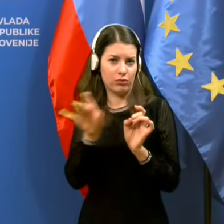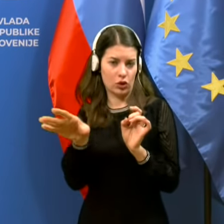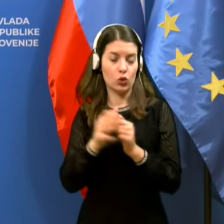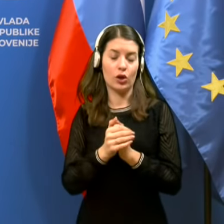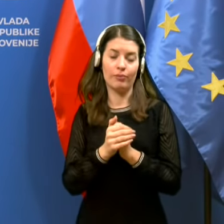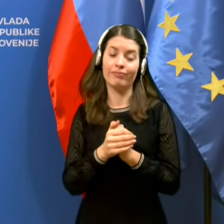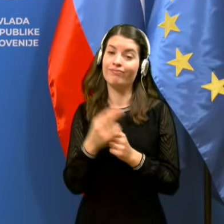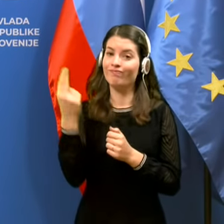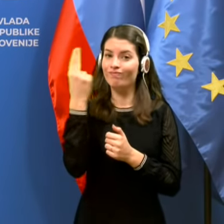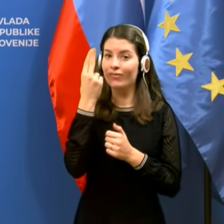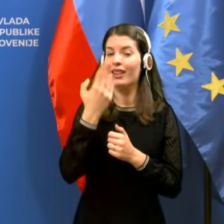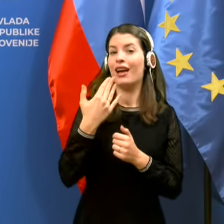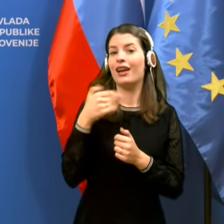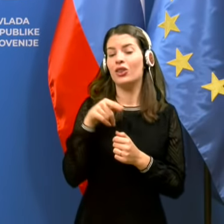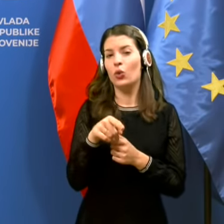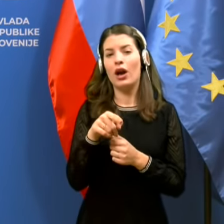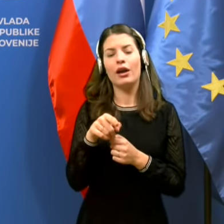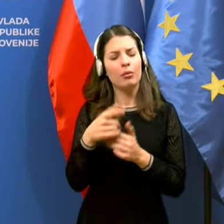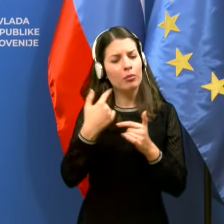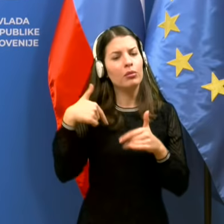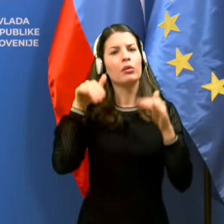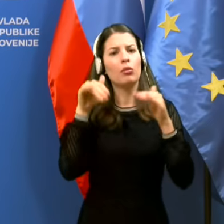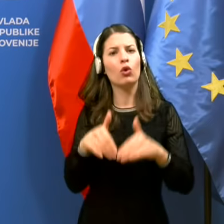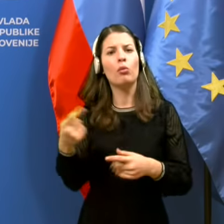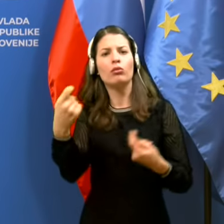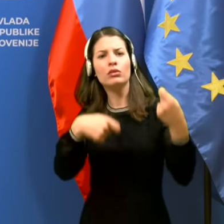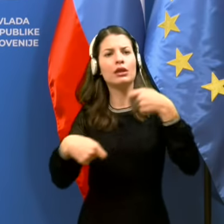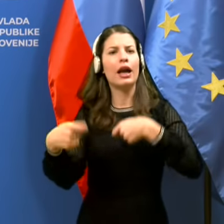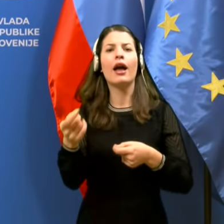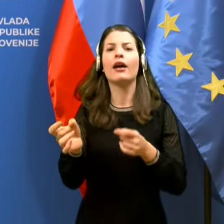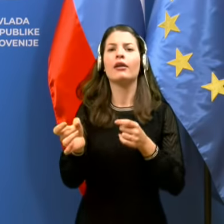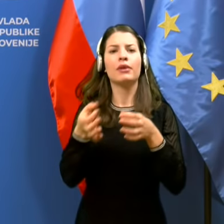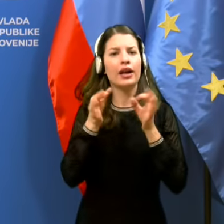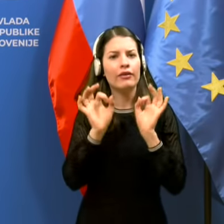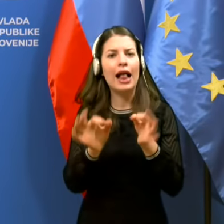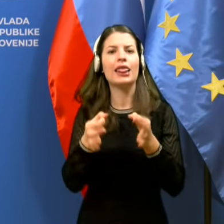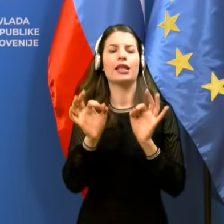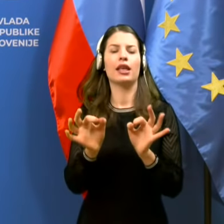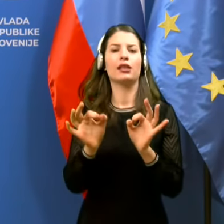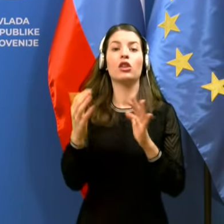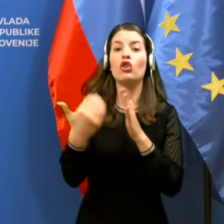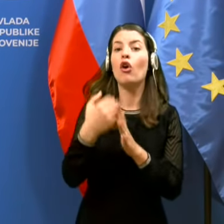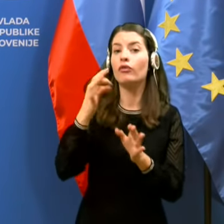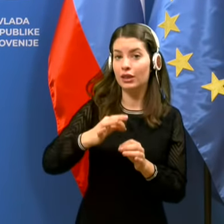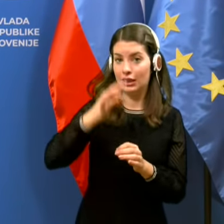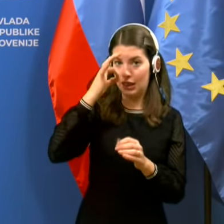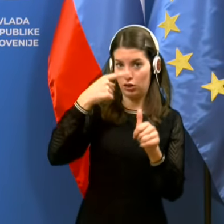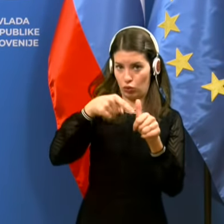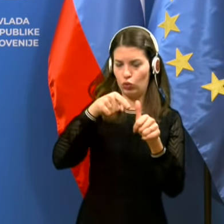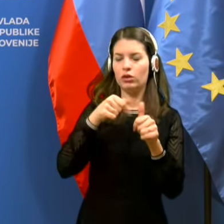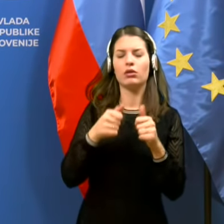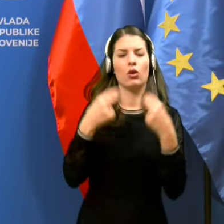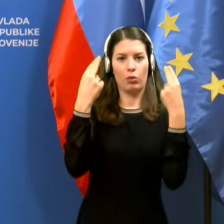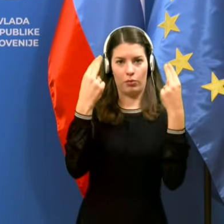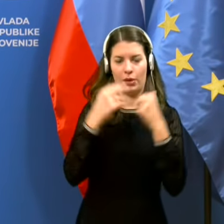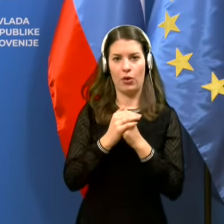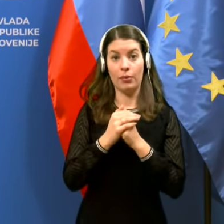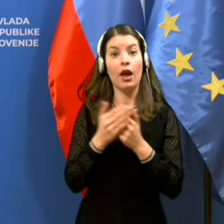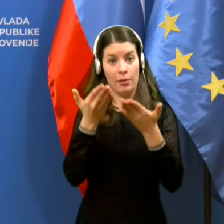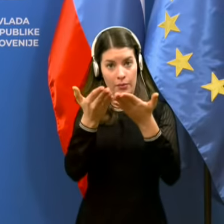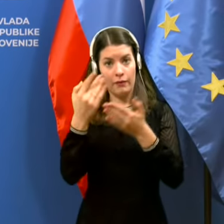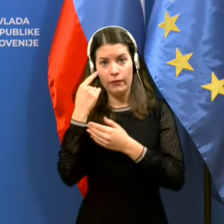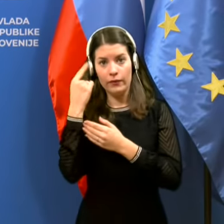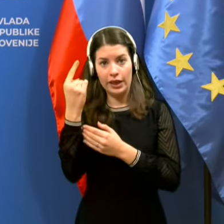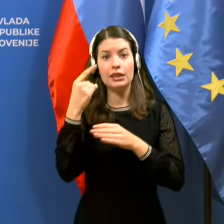mislim, seveda prioritetna nabrava kvalitetnih novih testov, takšni, ki ustrezajo vsem standardom, je seveda pomembna. Veste pa, itak